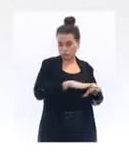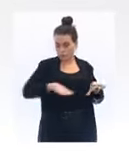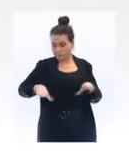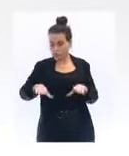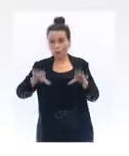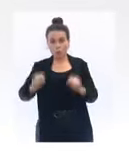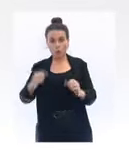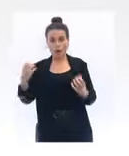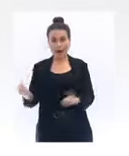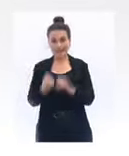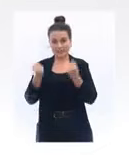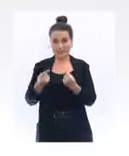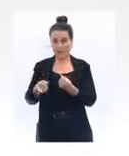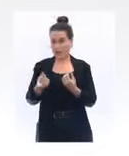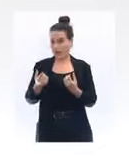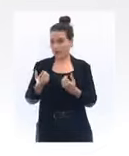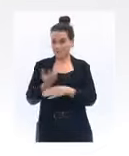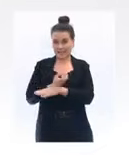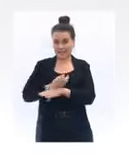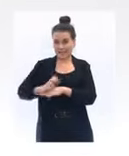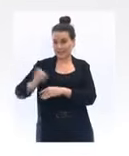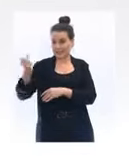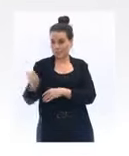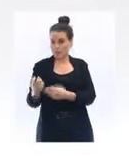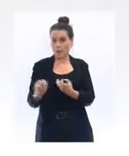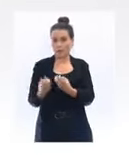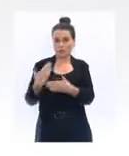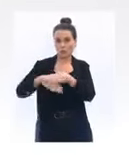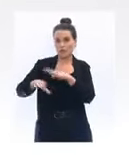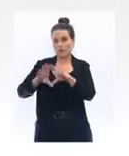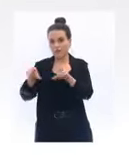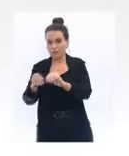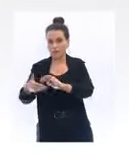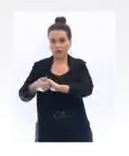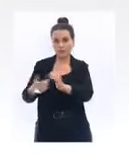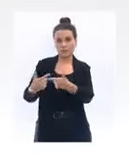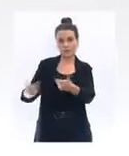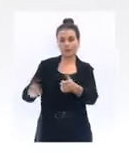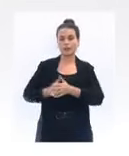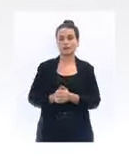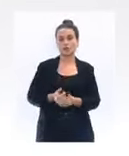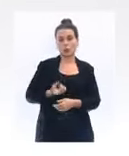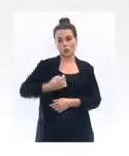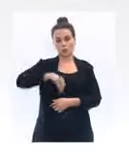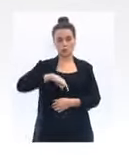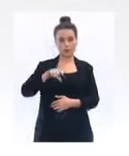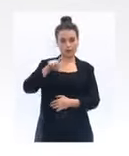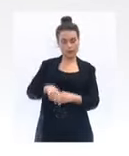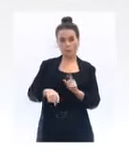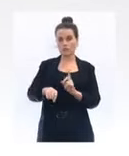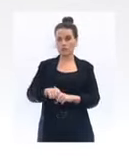souvent sont bien plus contaminantes, notamment dans le cercle privé. Nous avons donc le devoir et ce devoir est absolument